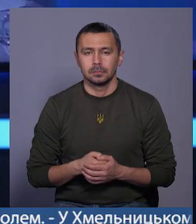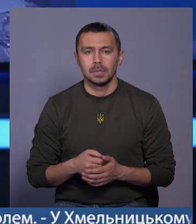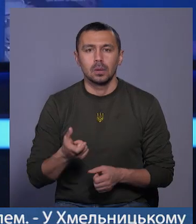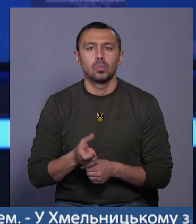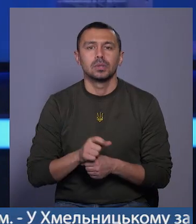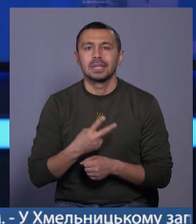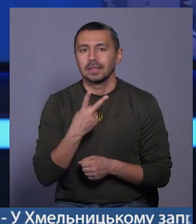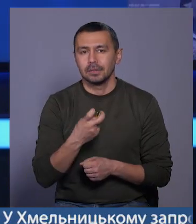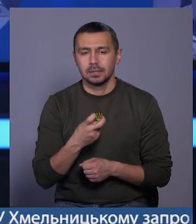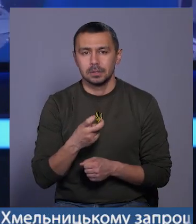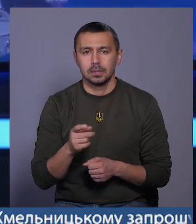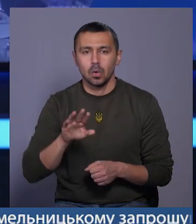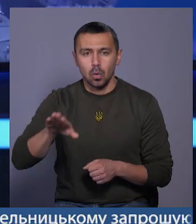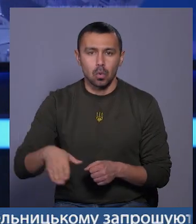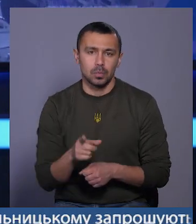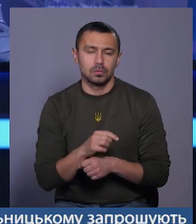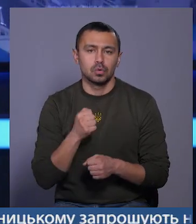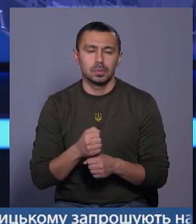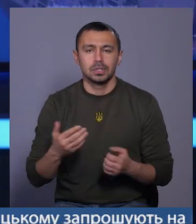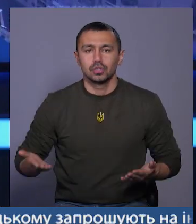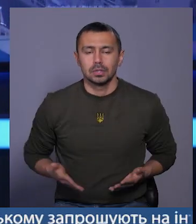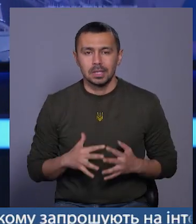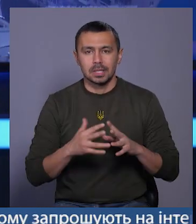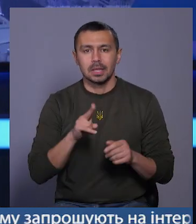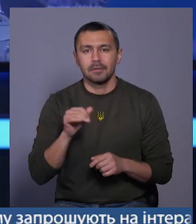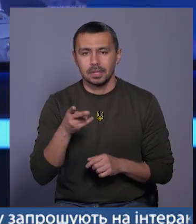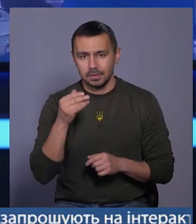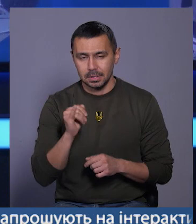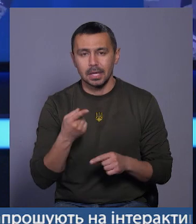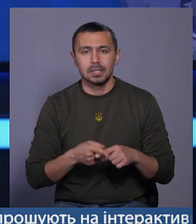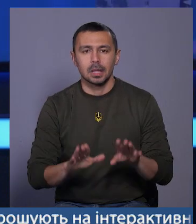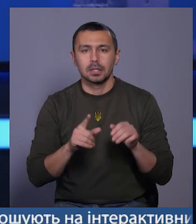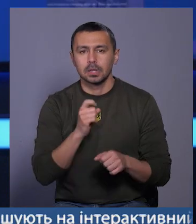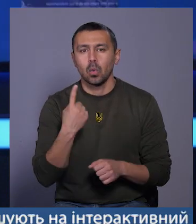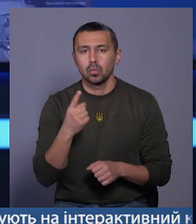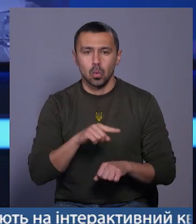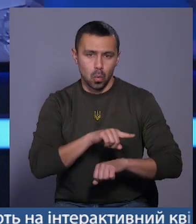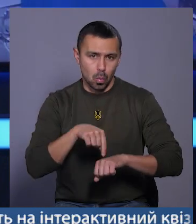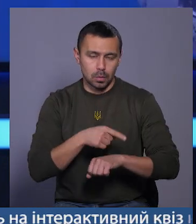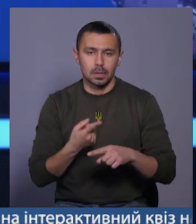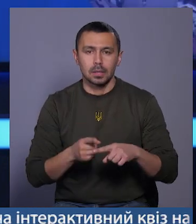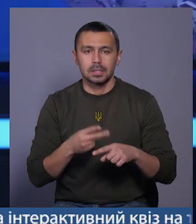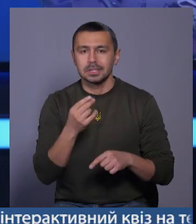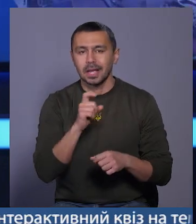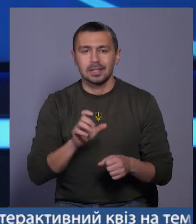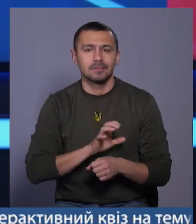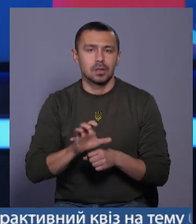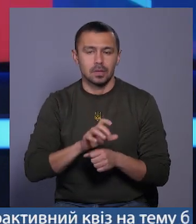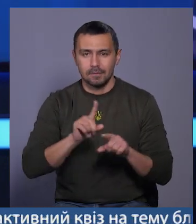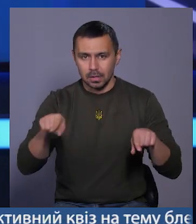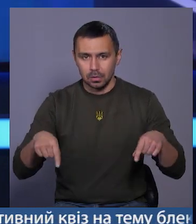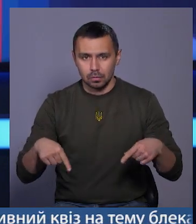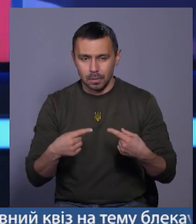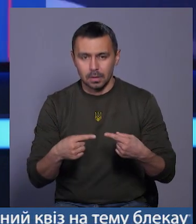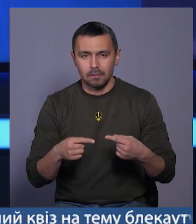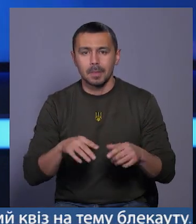Понад дві сотні окопних свічок зробили жителі села Давидківці. І це лише за одну годину. Цех із виготовлення облаштували